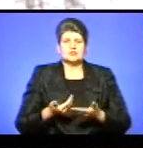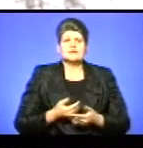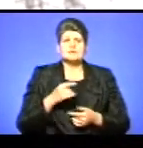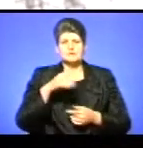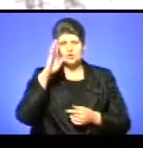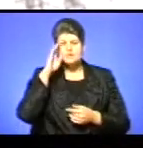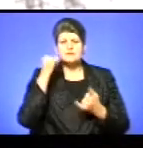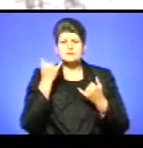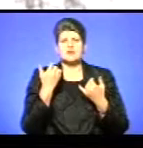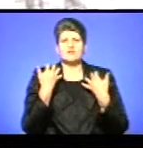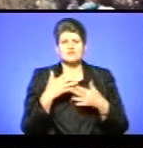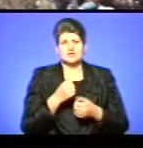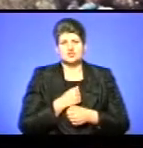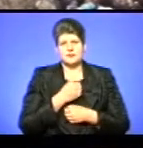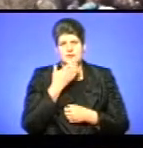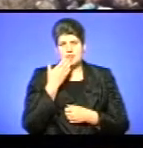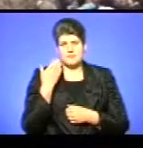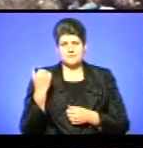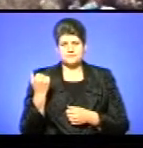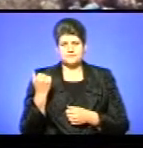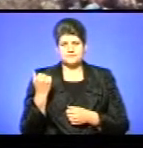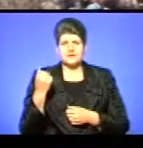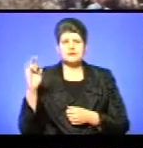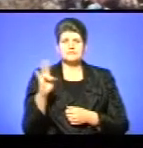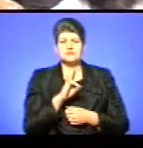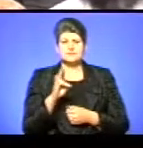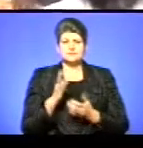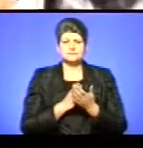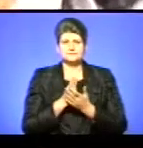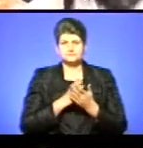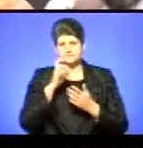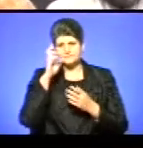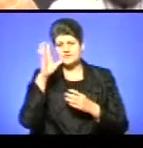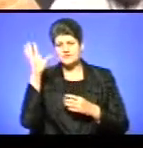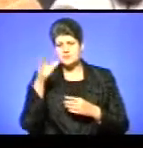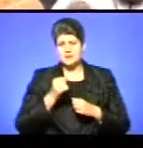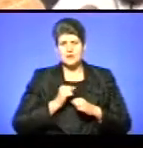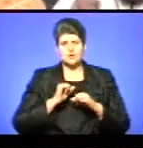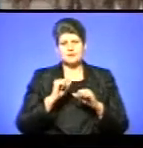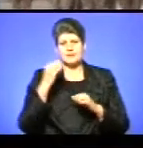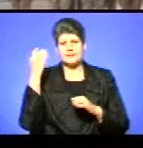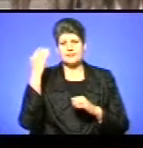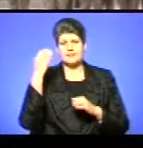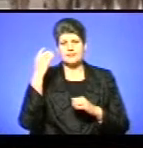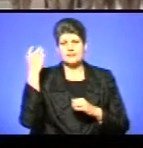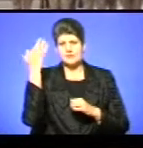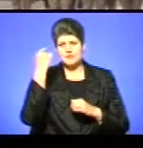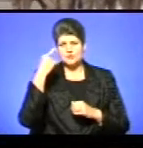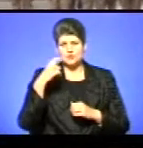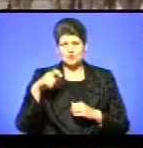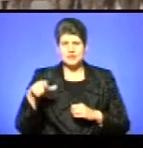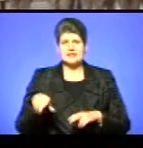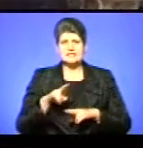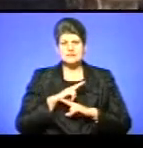яких з нами вже, на жаль, нема. Священнослужителі відправили панахиду за усіма героями Небесної сотні та загиблими на сході